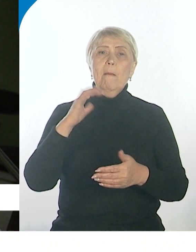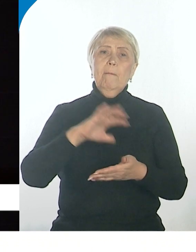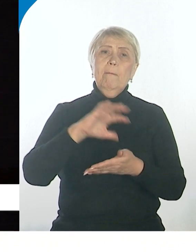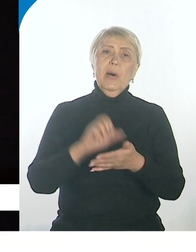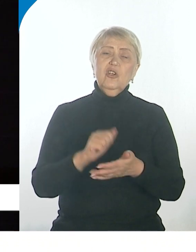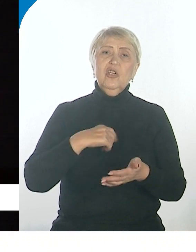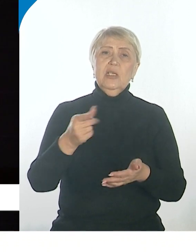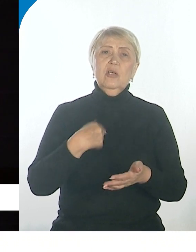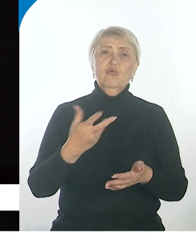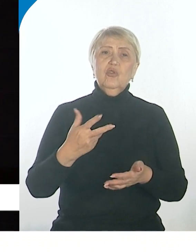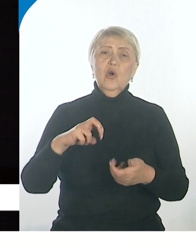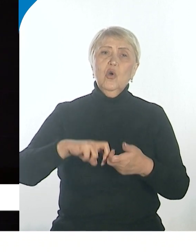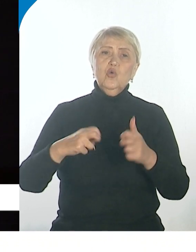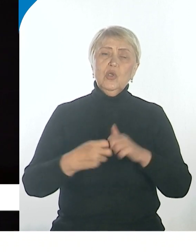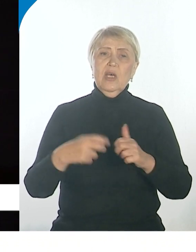суставы.